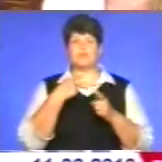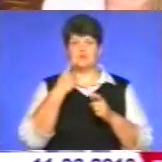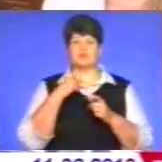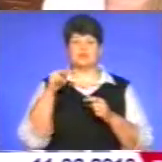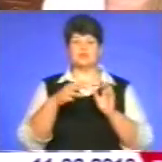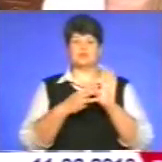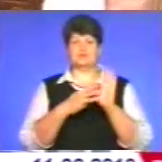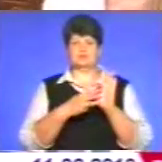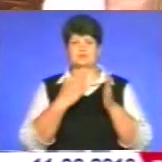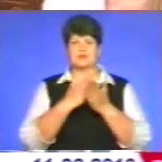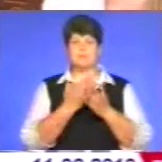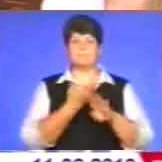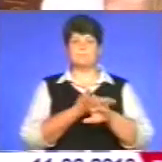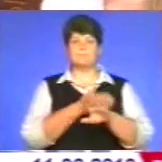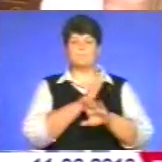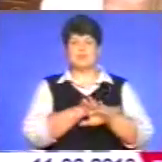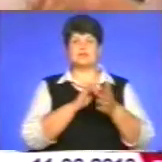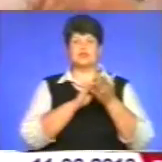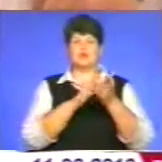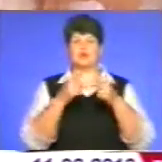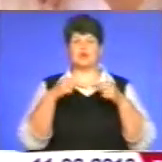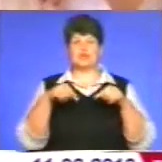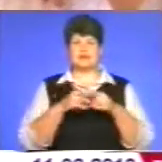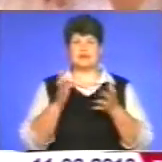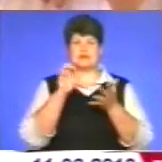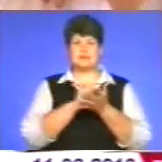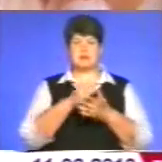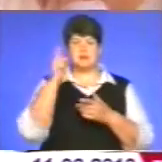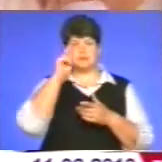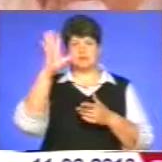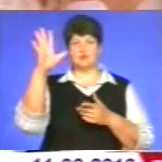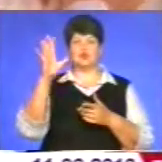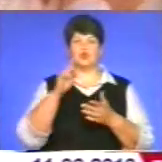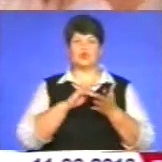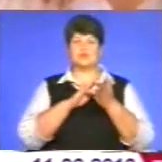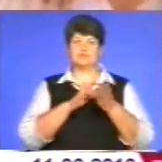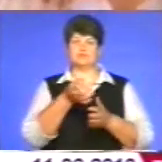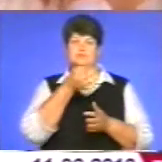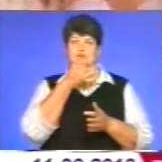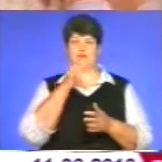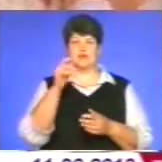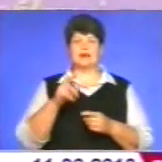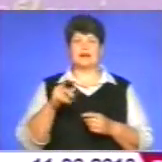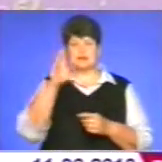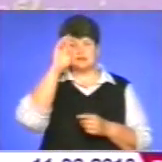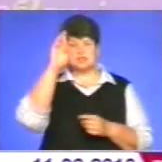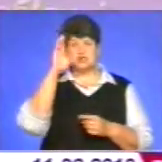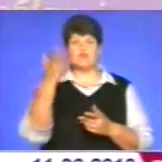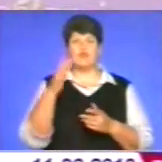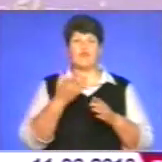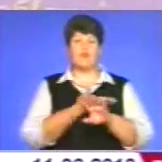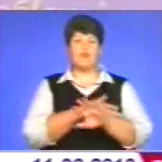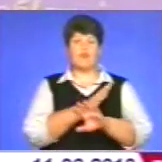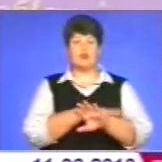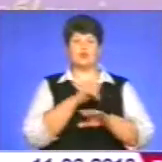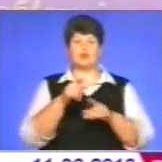Польська туристична організація, яка займається популяризацією туристичної привабливості країни. На жаль, у Польщі такої організації, яка